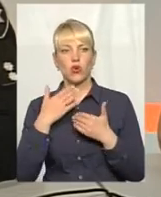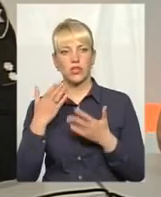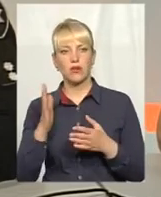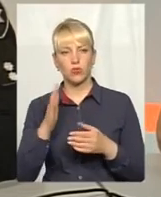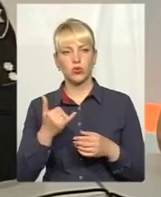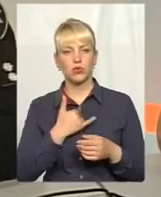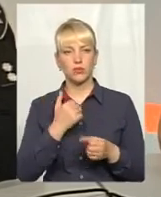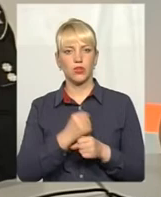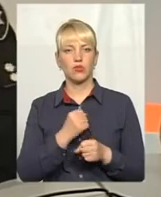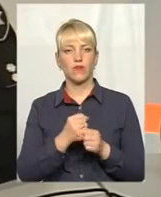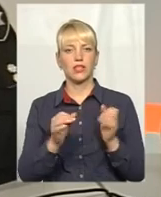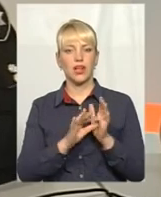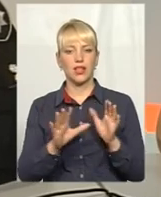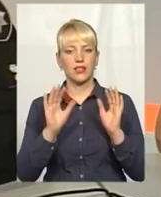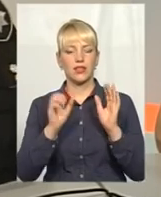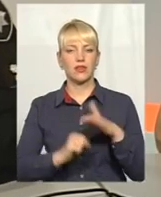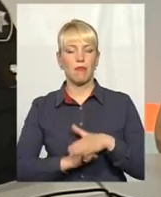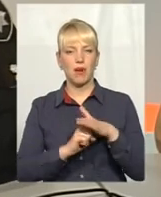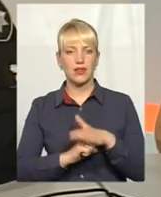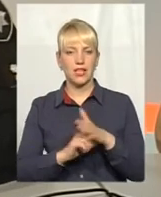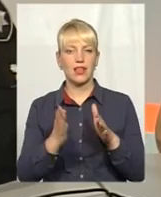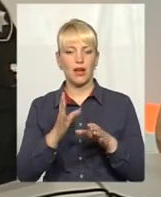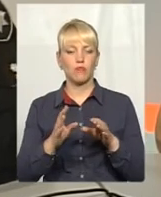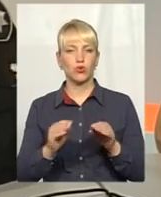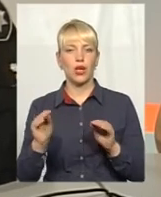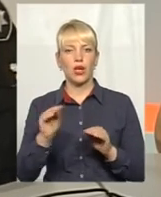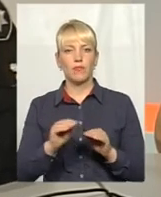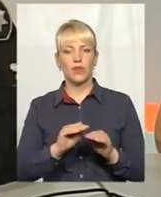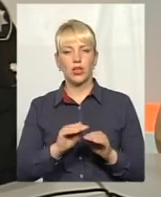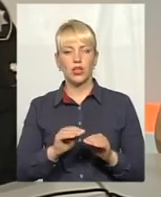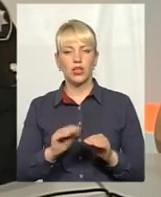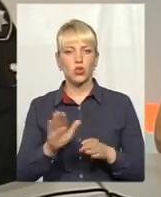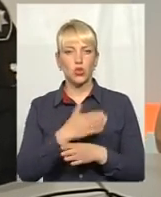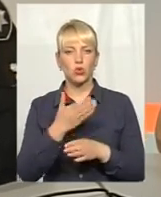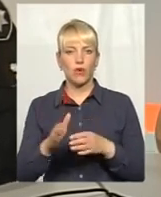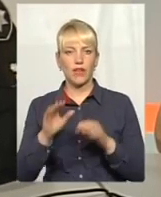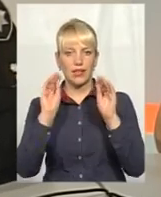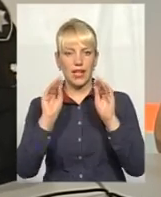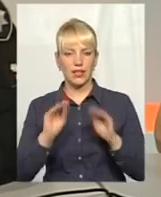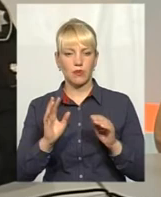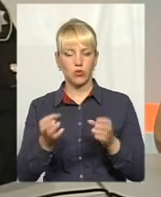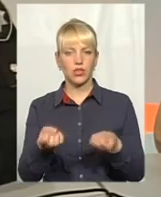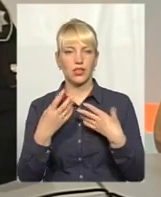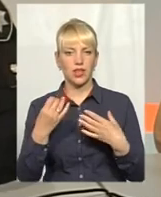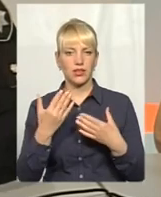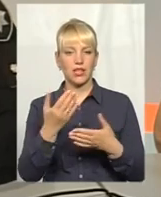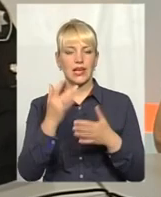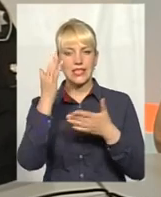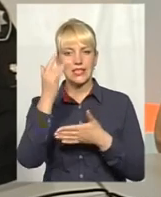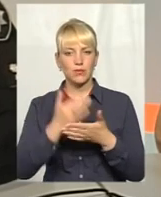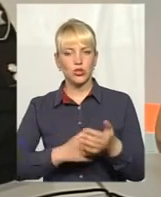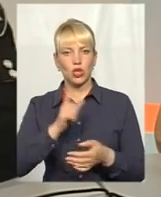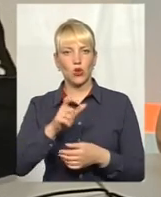електронна база, яка буде сортувати анкети, буде нам скидати списки людей, і, можливо, людина, яка подала